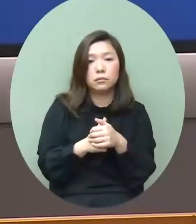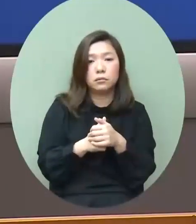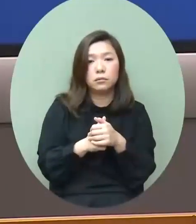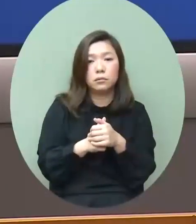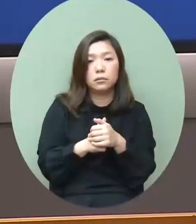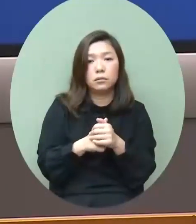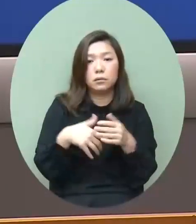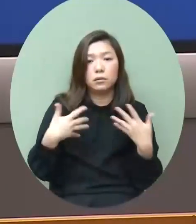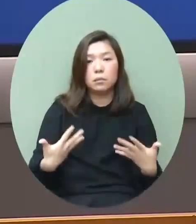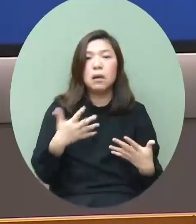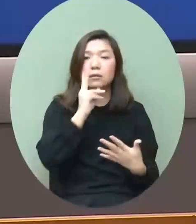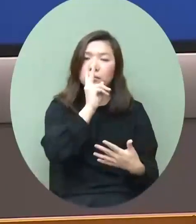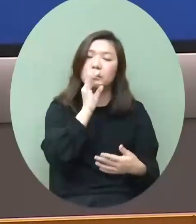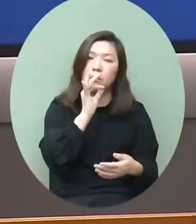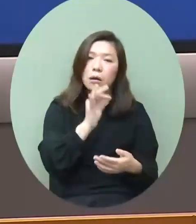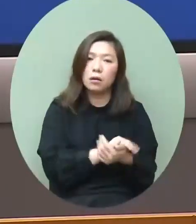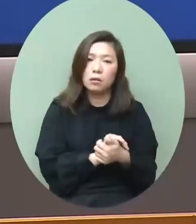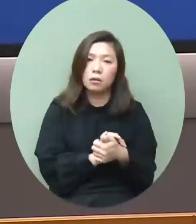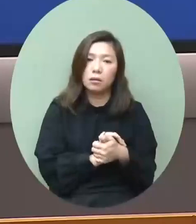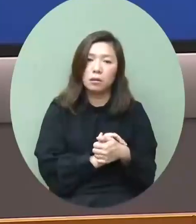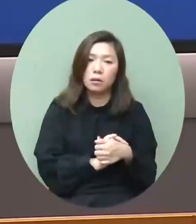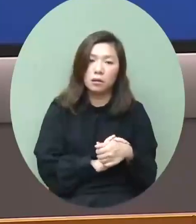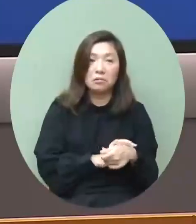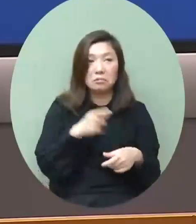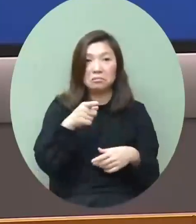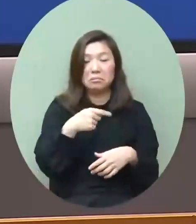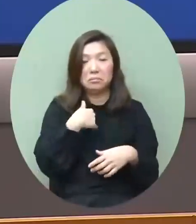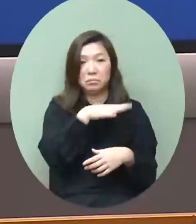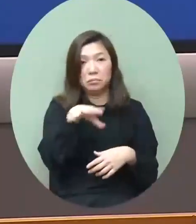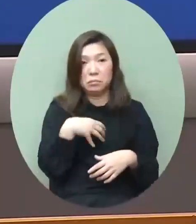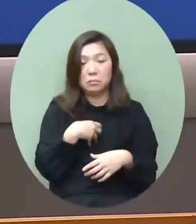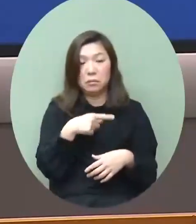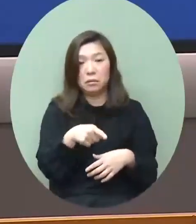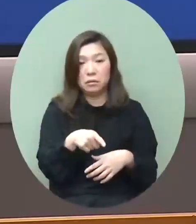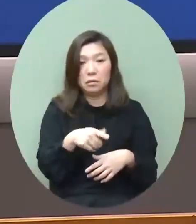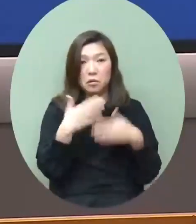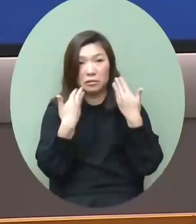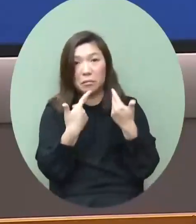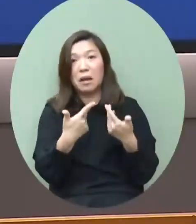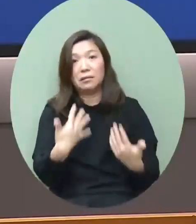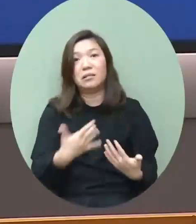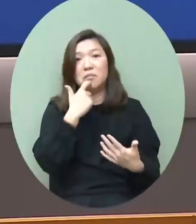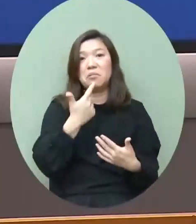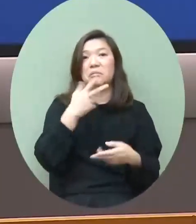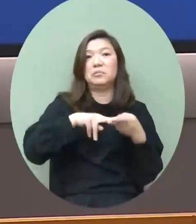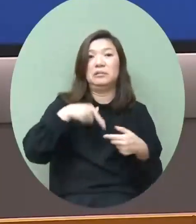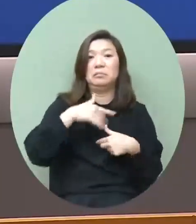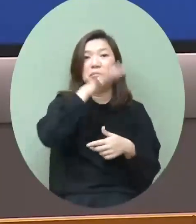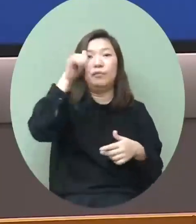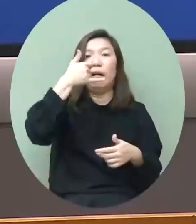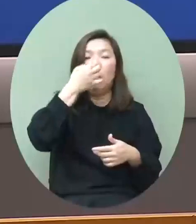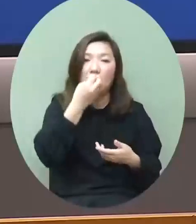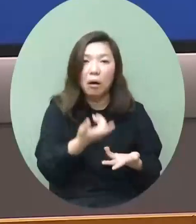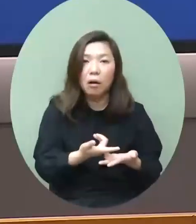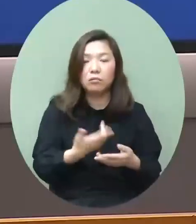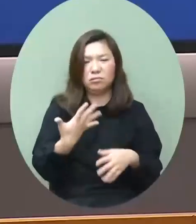今天是2,300人這是否大家就認為應該很開心因為很多信心回來所以